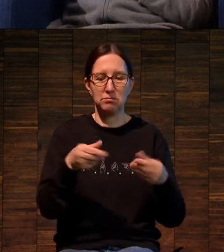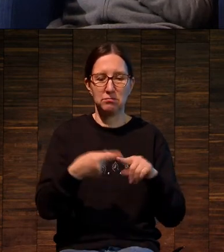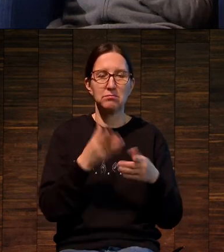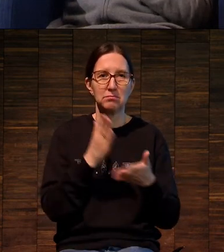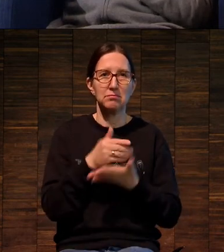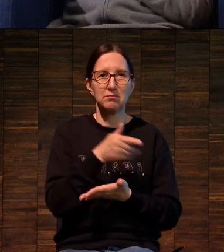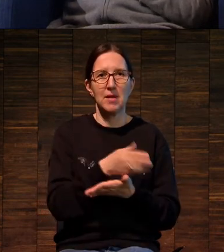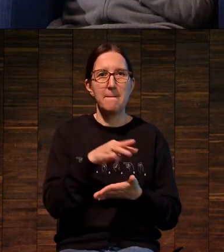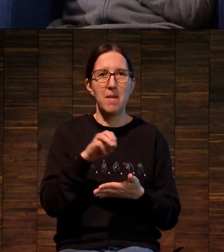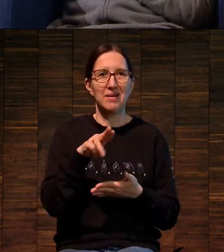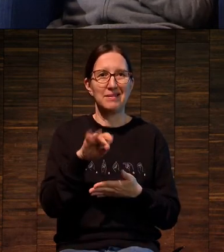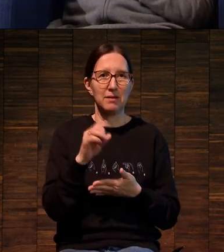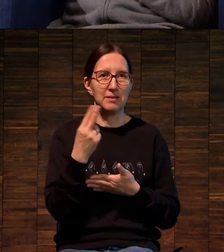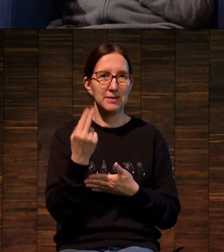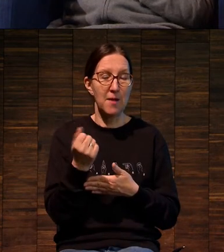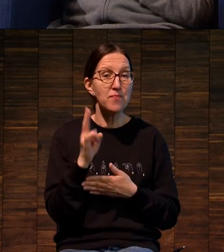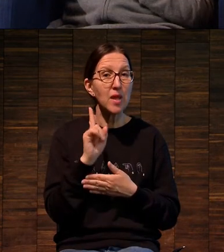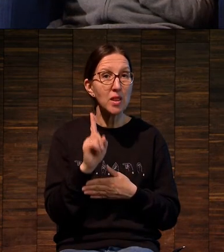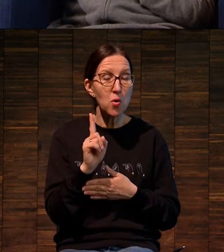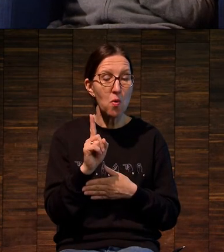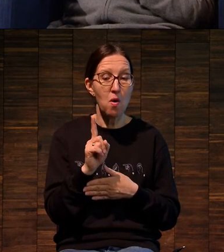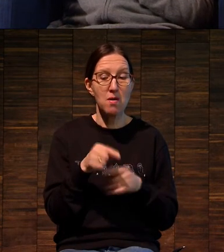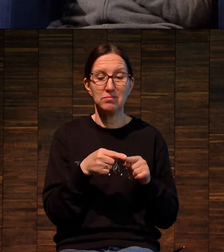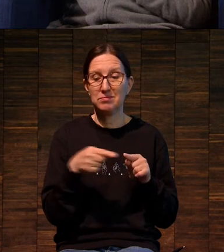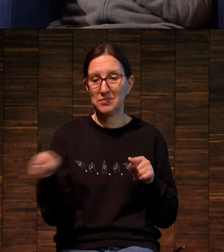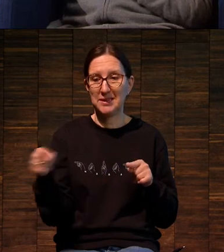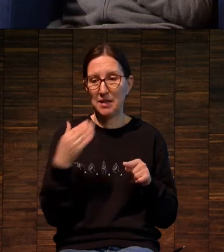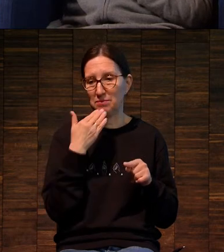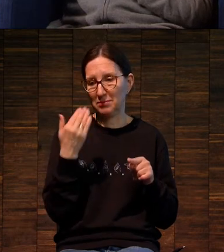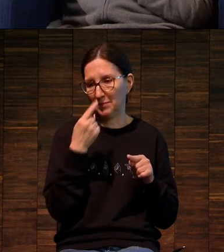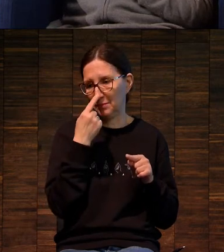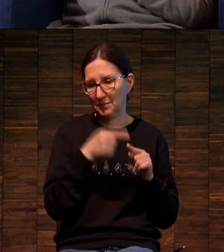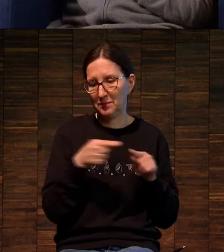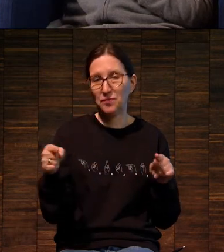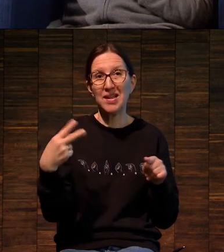Но за последние 20 лет